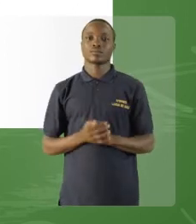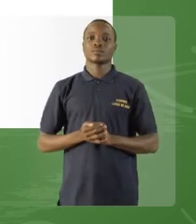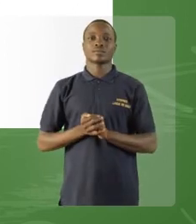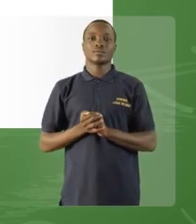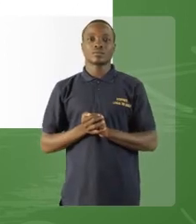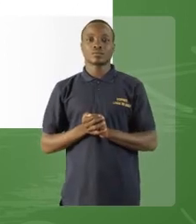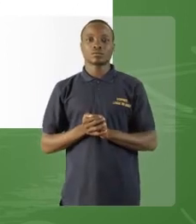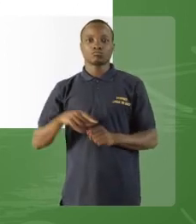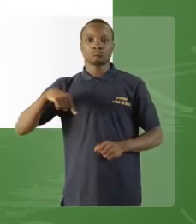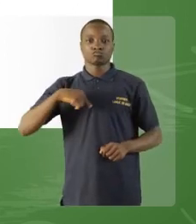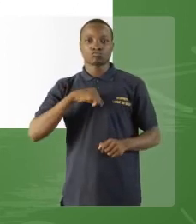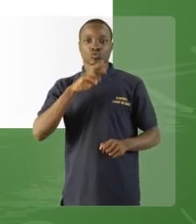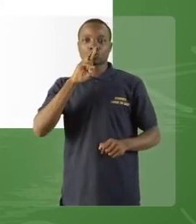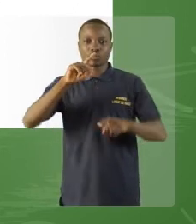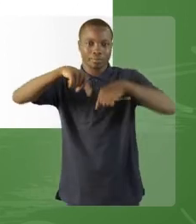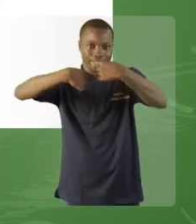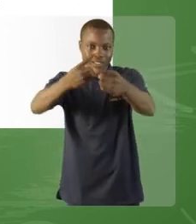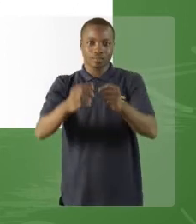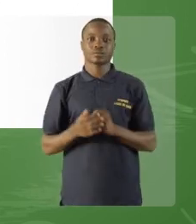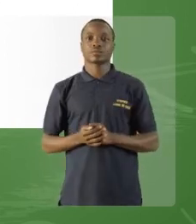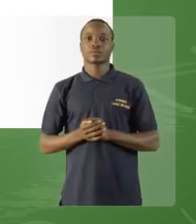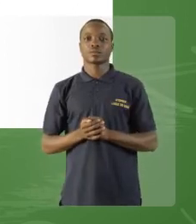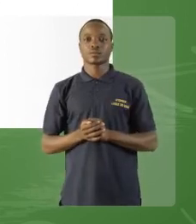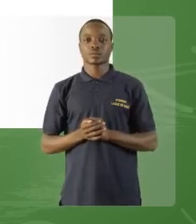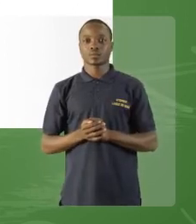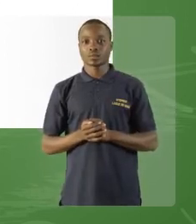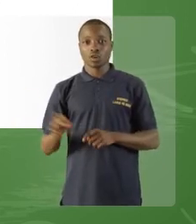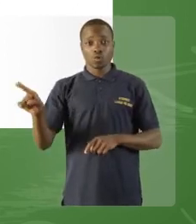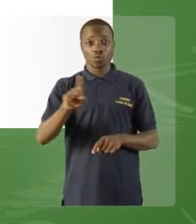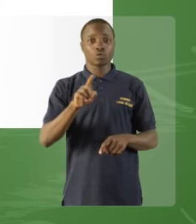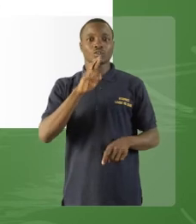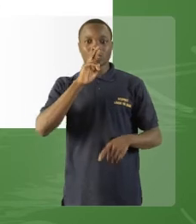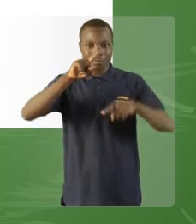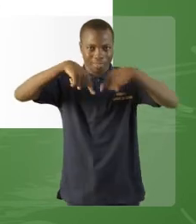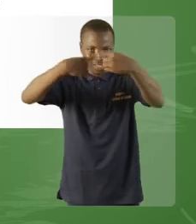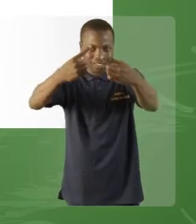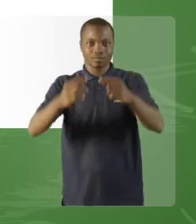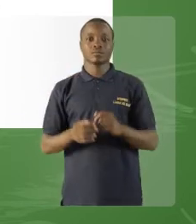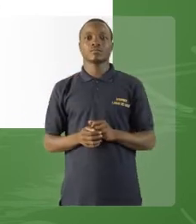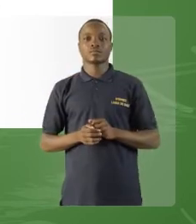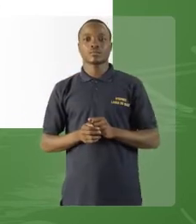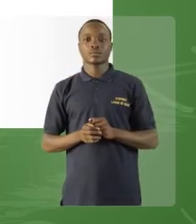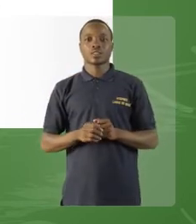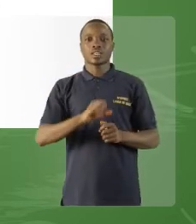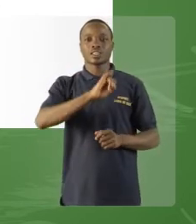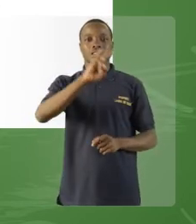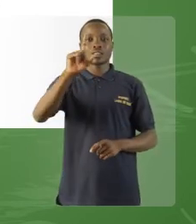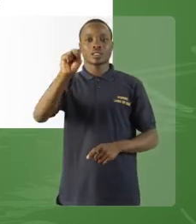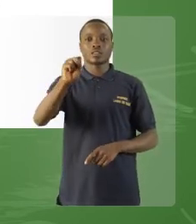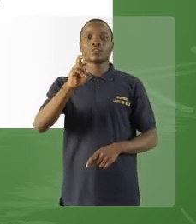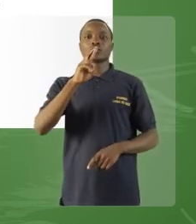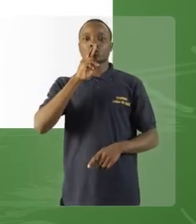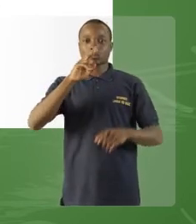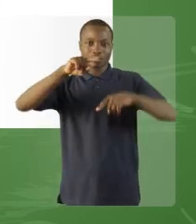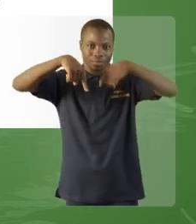« Il est parti ». « Elle est partie ». « Nous sommes